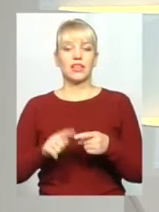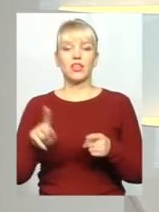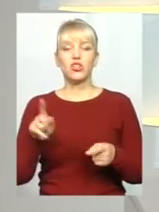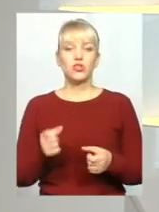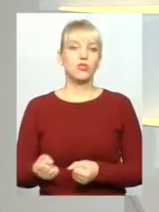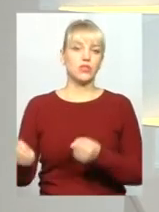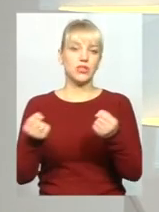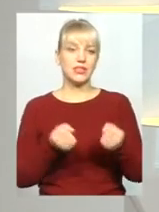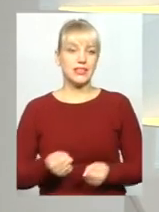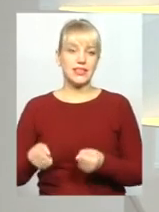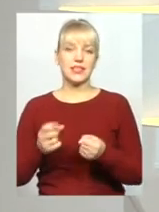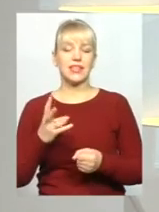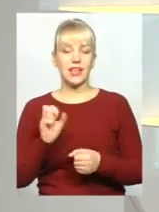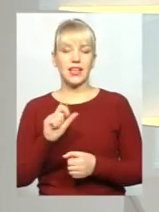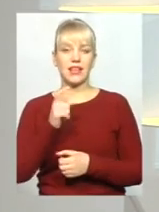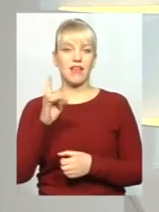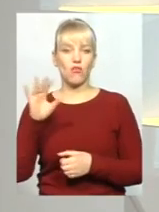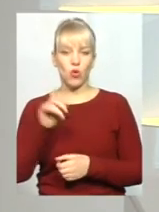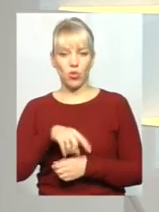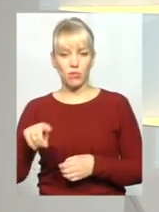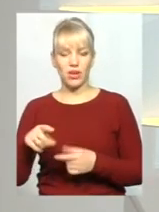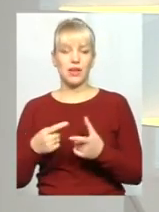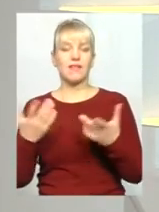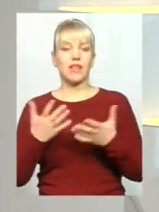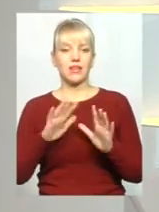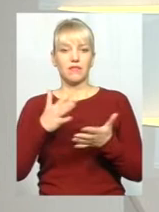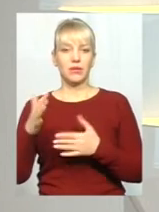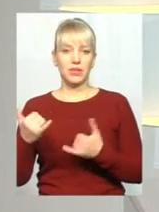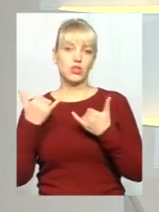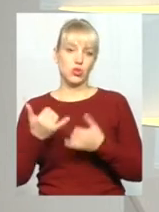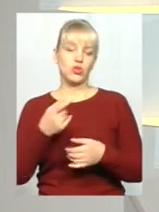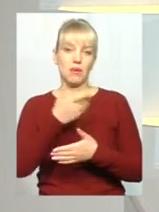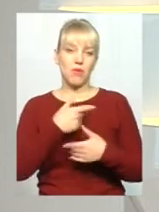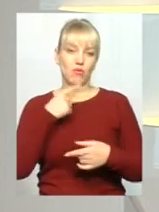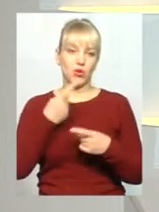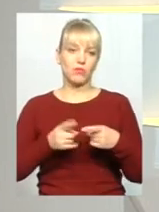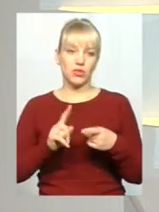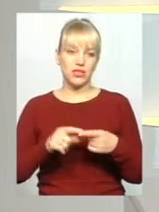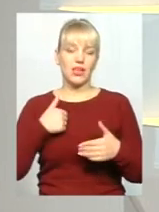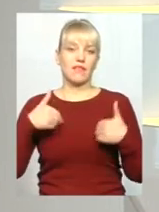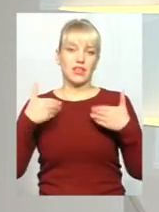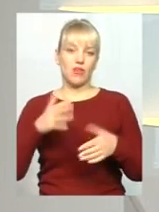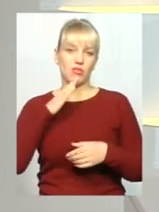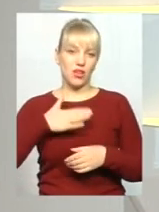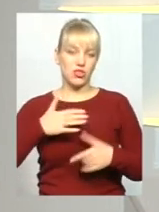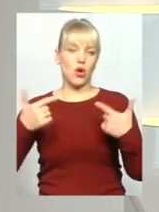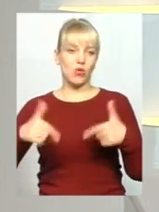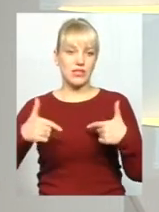на автомобілях з євро-номерами, чи не потрібно. І в яких випадках сьогодні ми говоримо про це. І я вітаю наших гостей в студії.